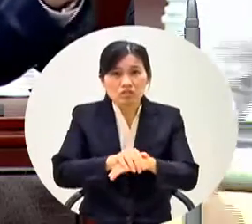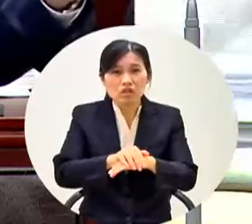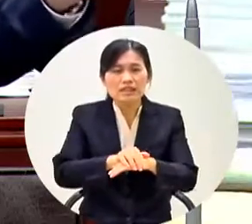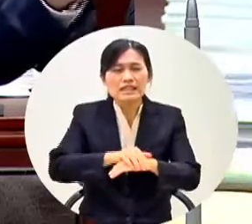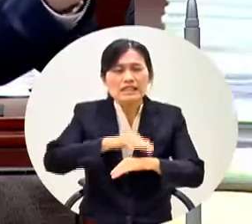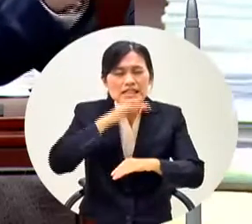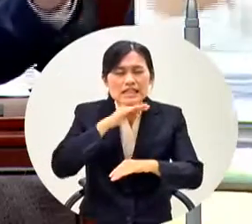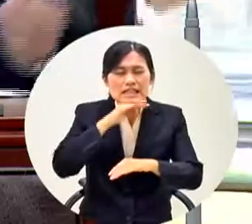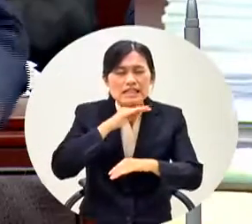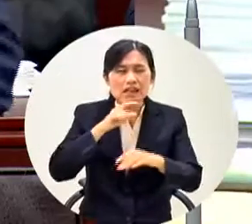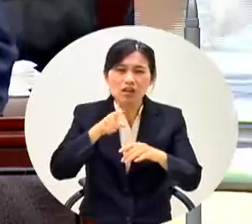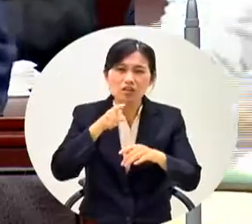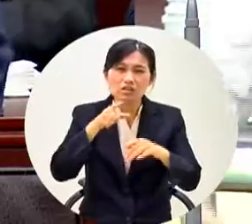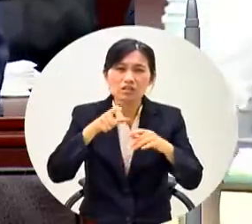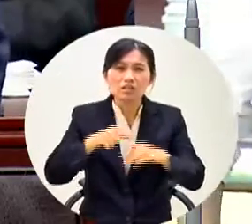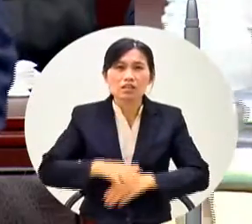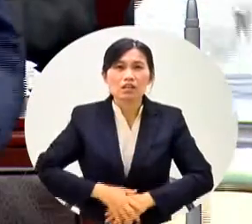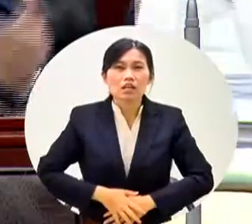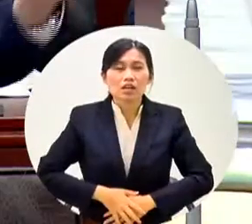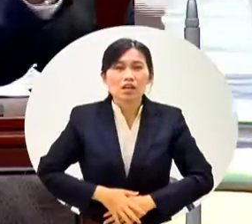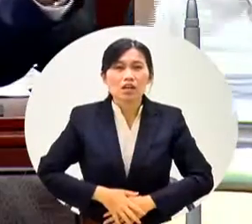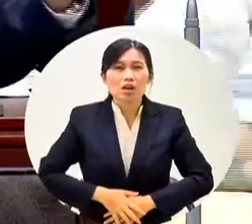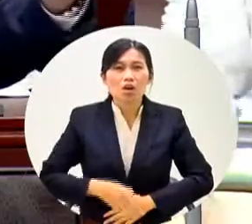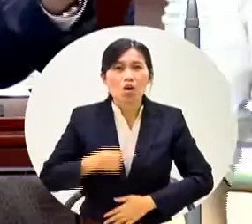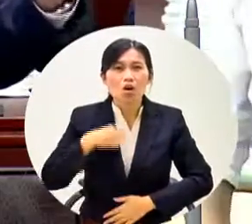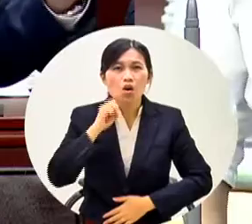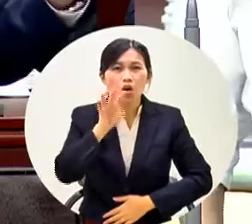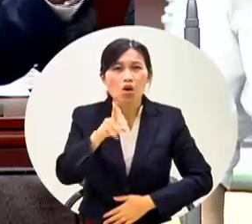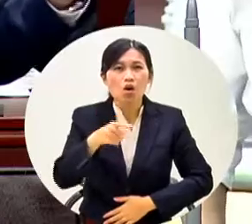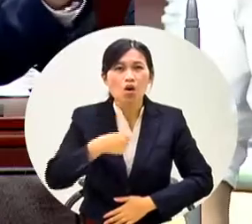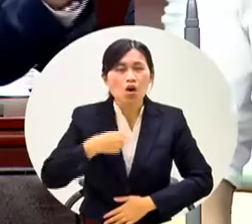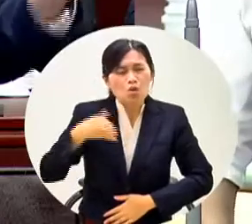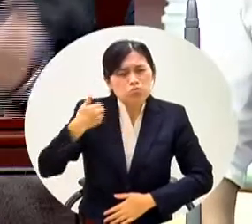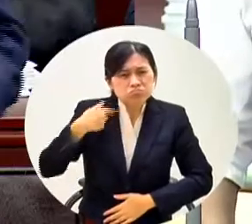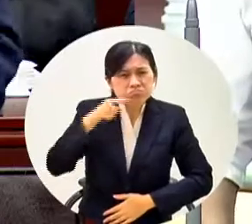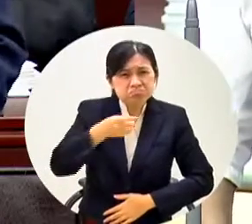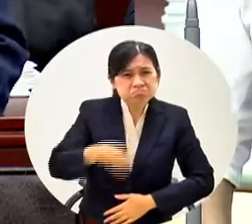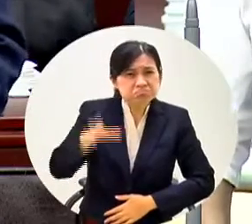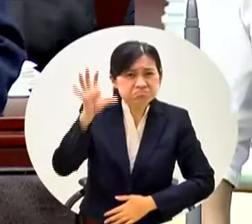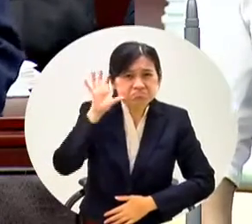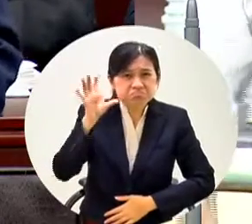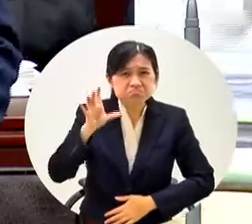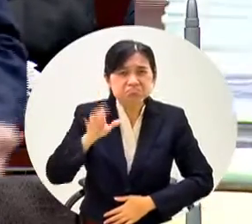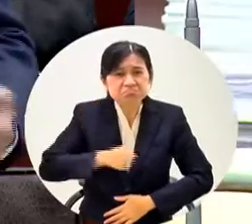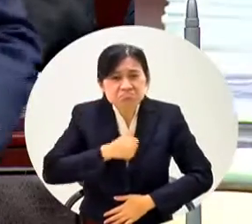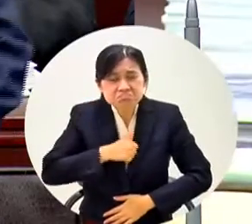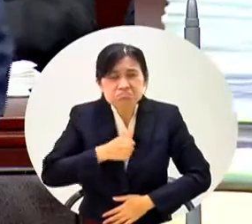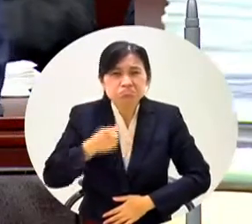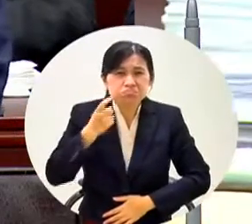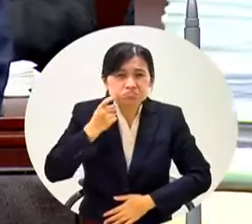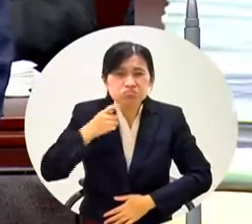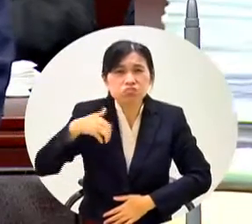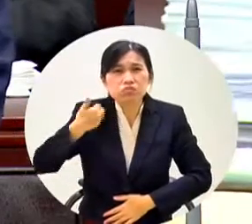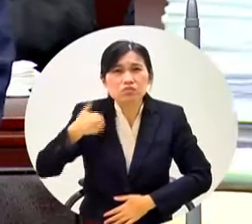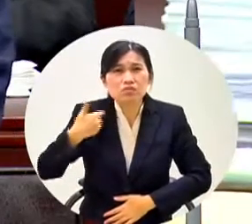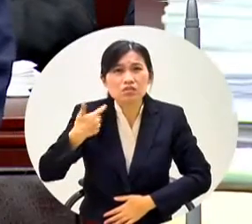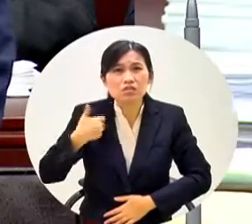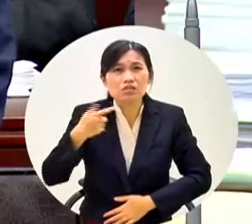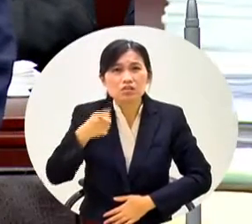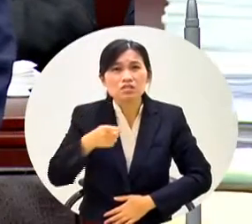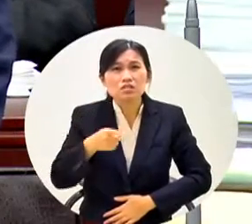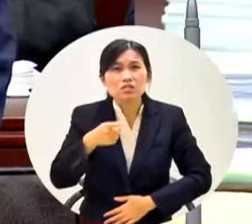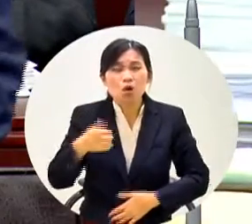這件事我再跟你講怎麼一回事我現在不知道這個新聞他是不是真的講過這句話他業長你沒有善盡責任